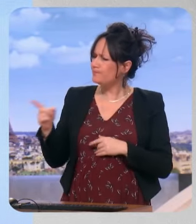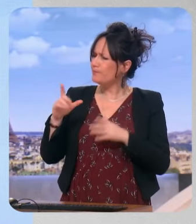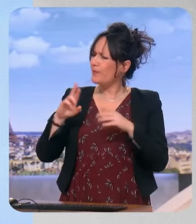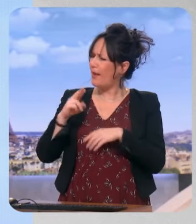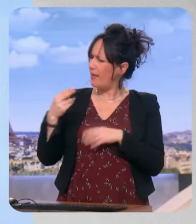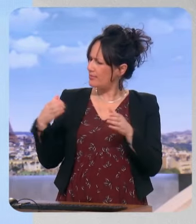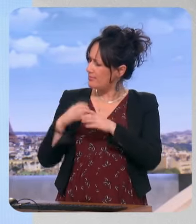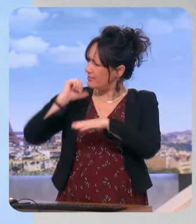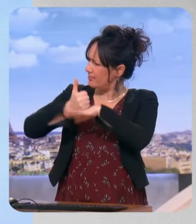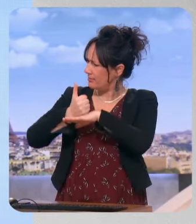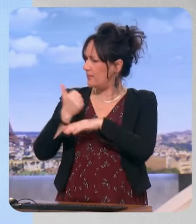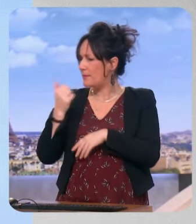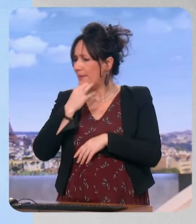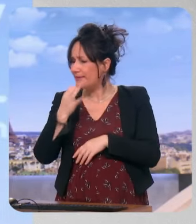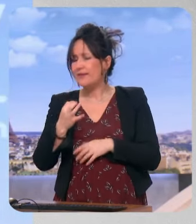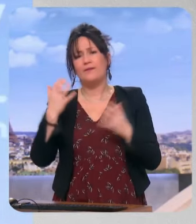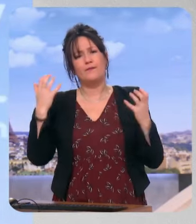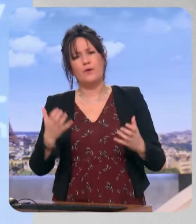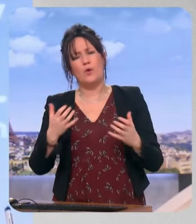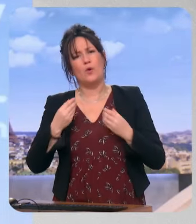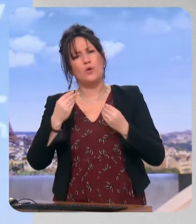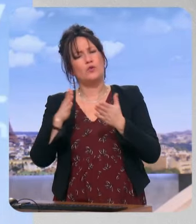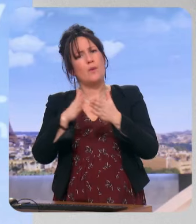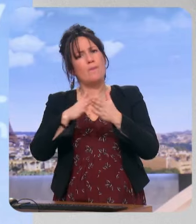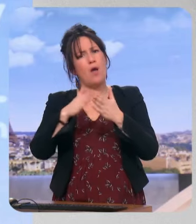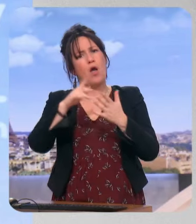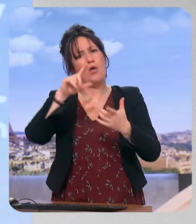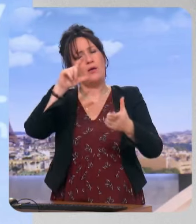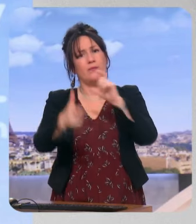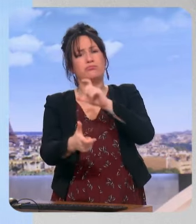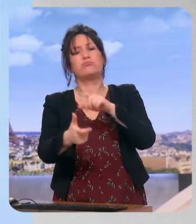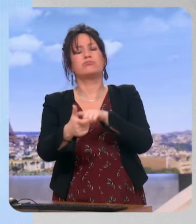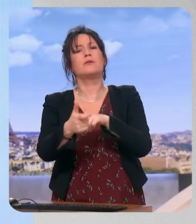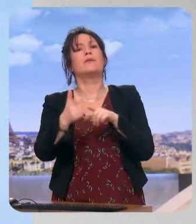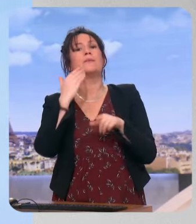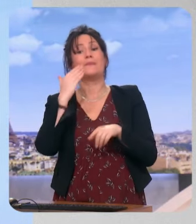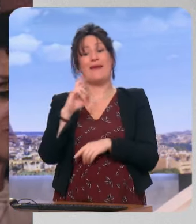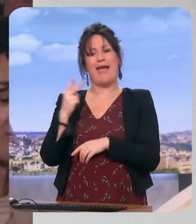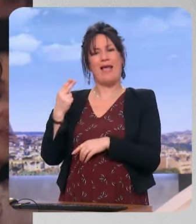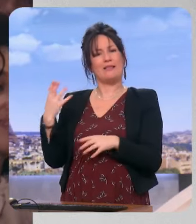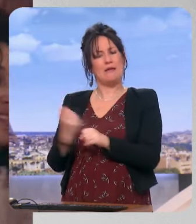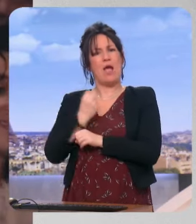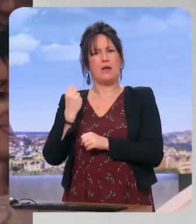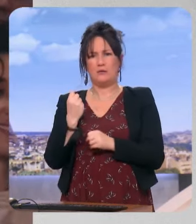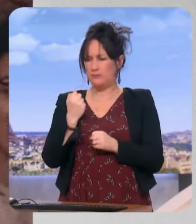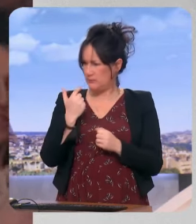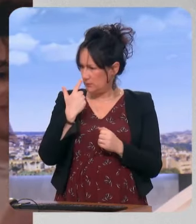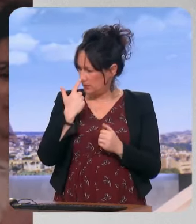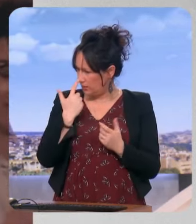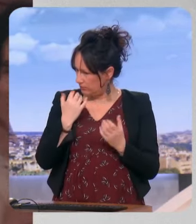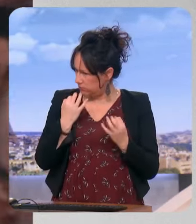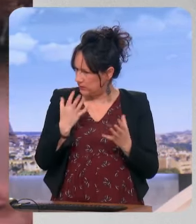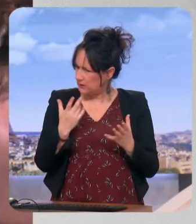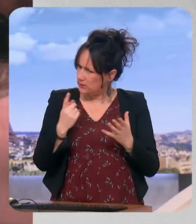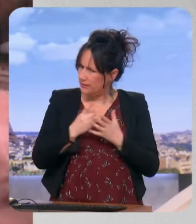dissolution le soir des élections européennes si le RN arrive en tête. Est-ce que ce n pas une façon de totalement travestir l